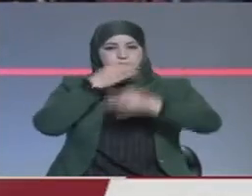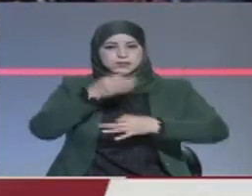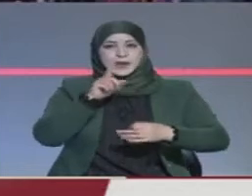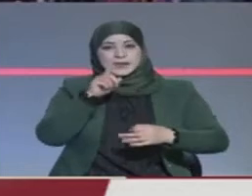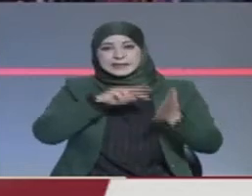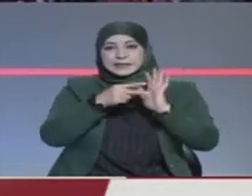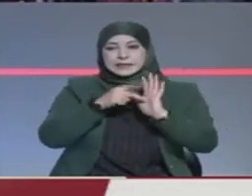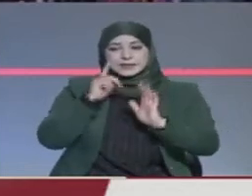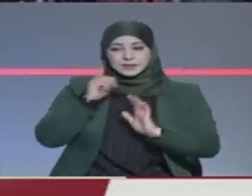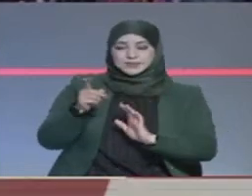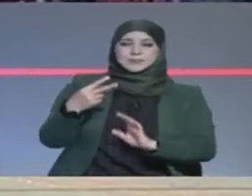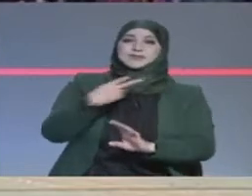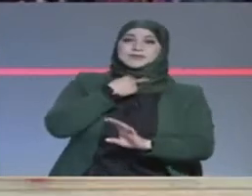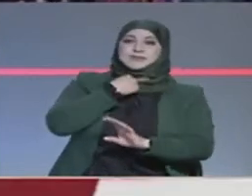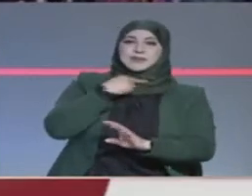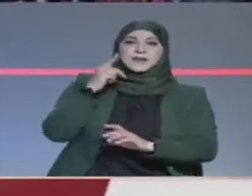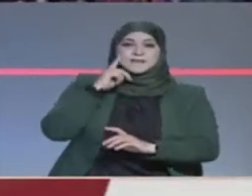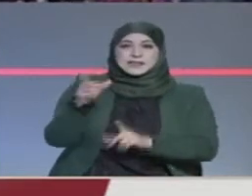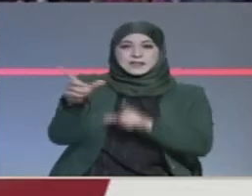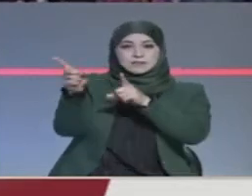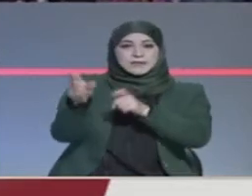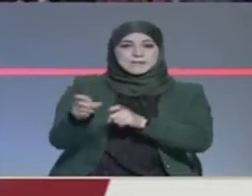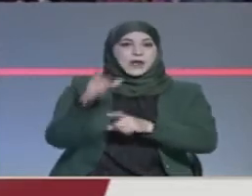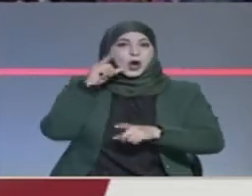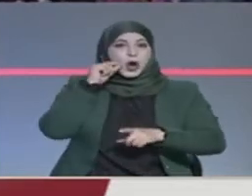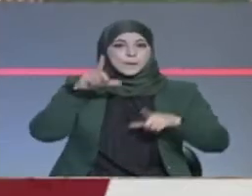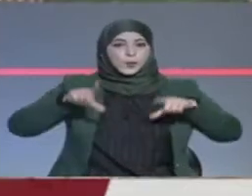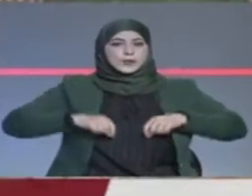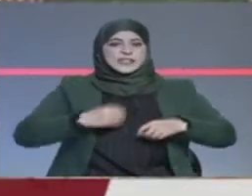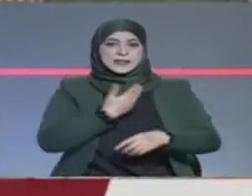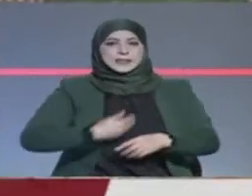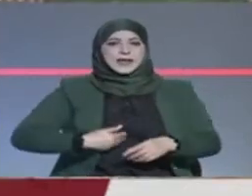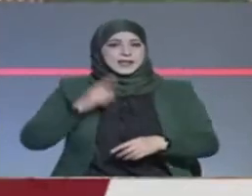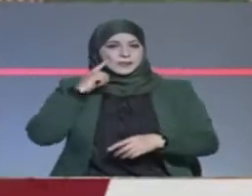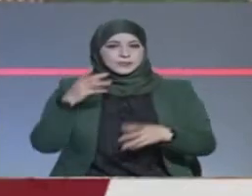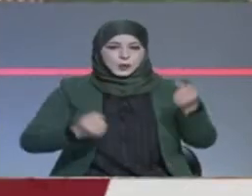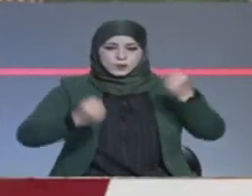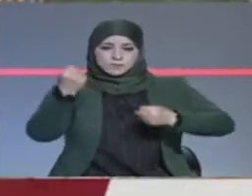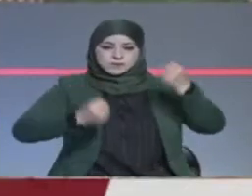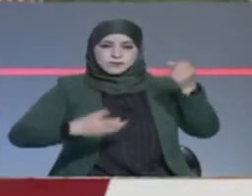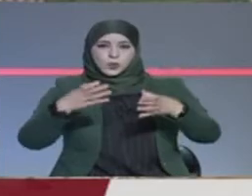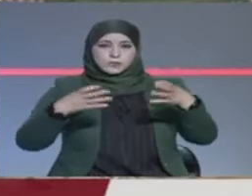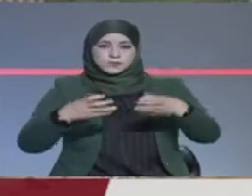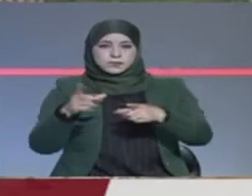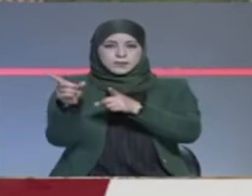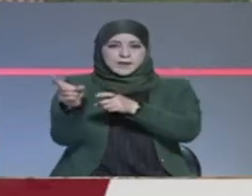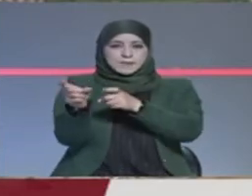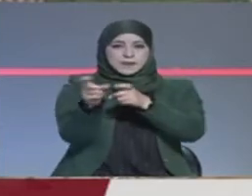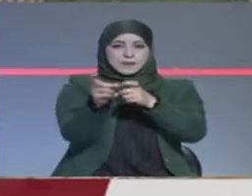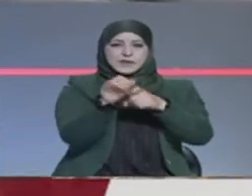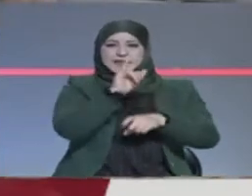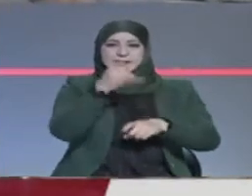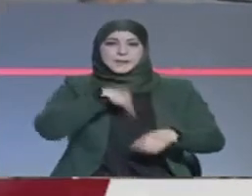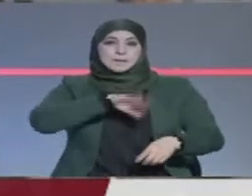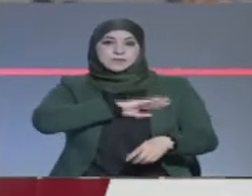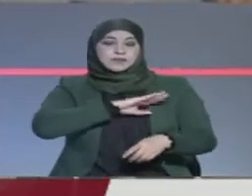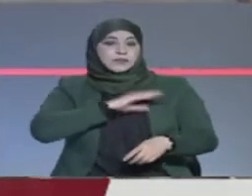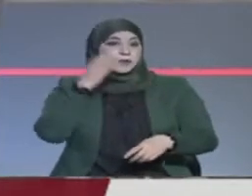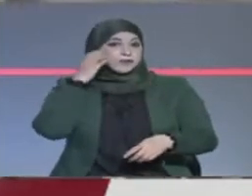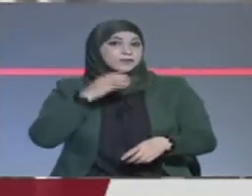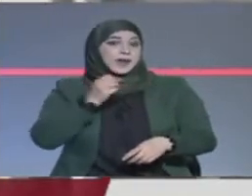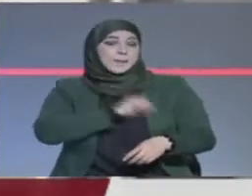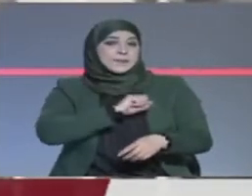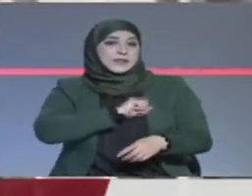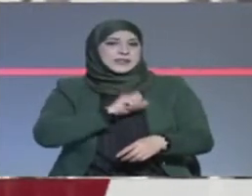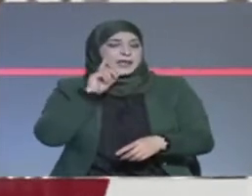اغتيال فاشلة استهدفت الأحد فتح باشاغ خلال تعرض موكبه لجوم بالرصاص من قبل مسلحين بسيارة